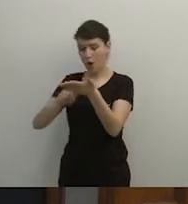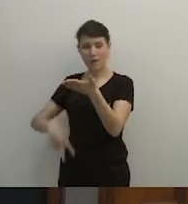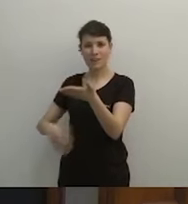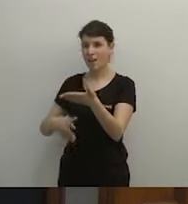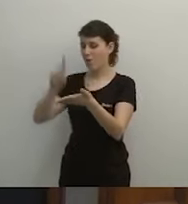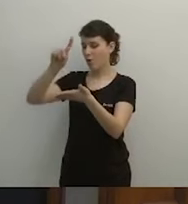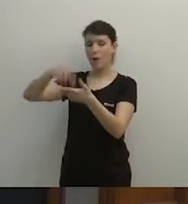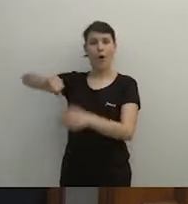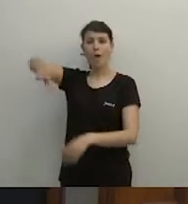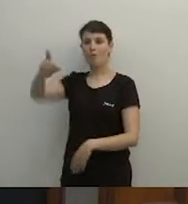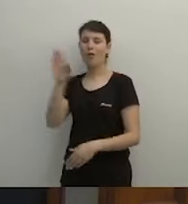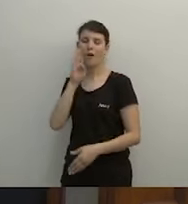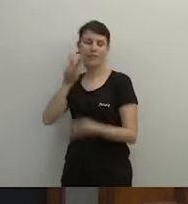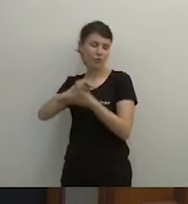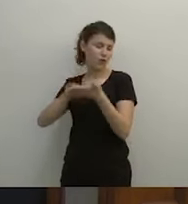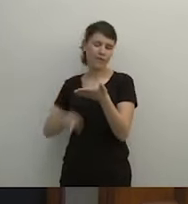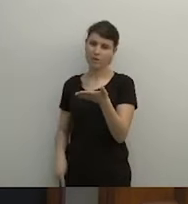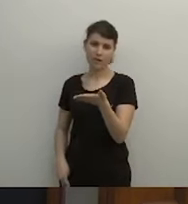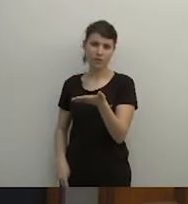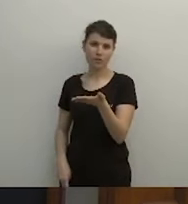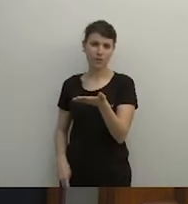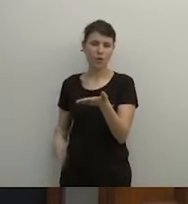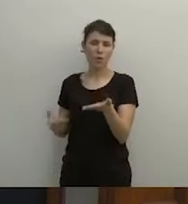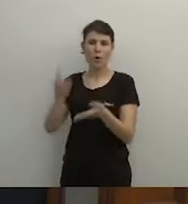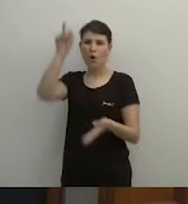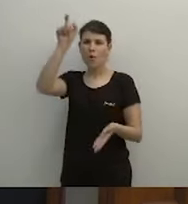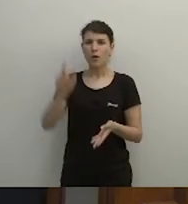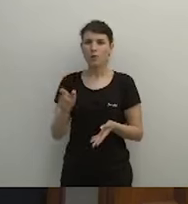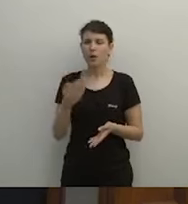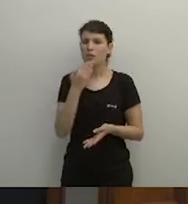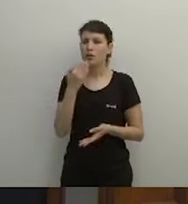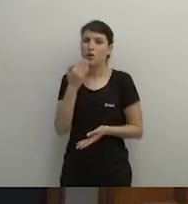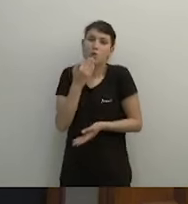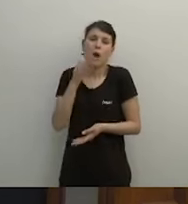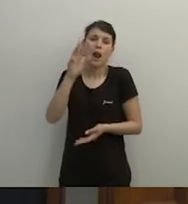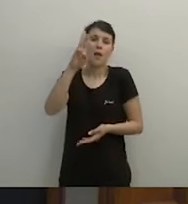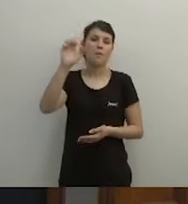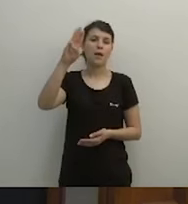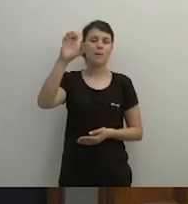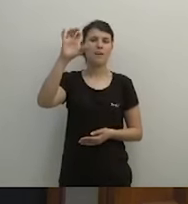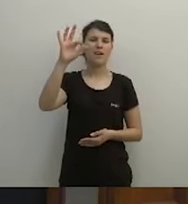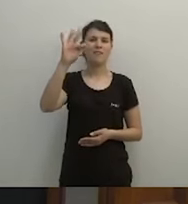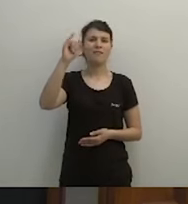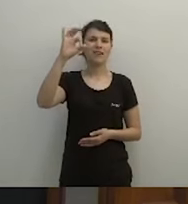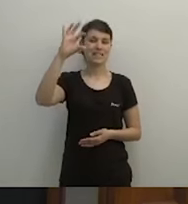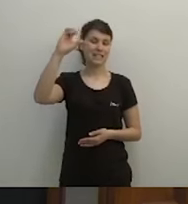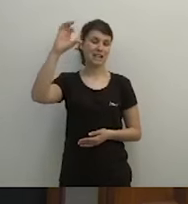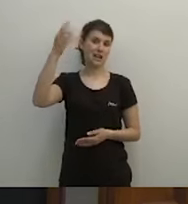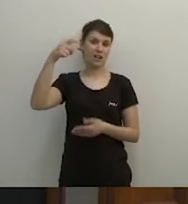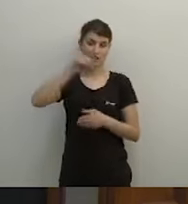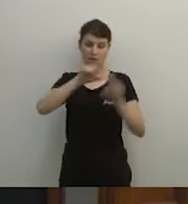Crec que el grau de determinades persones, dels senyors de la guerra, dels enviats de Pepe Císcar, així en aquesta institució,